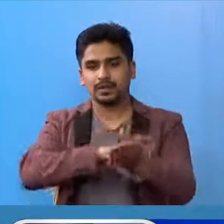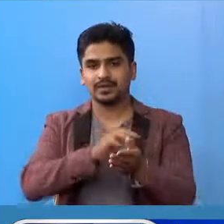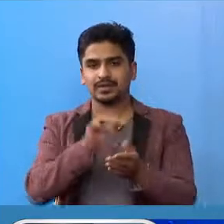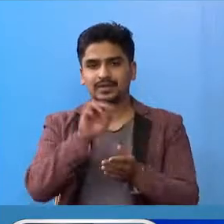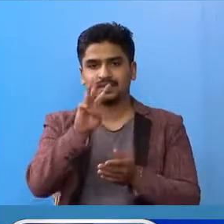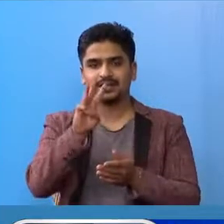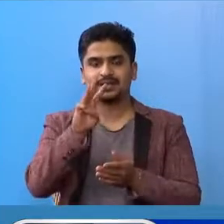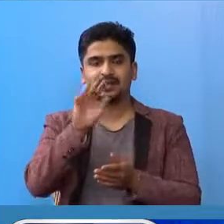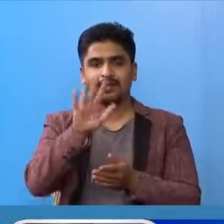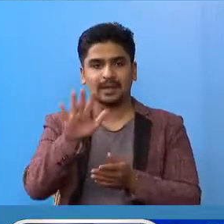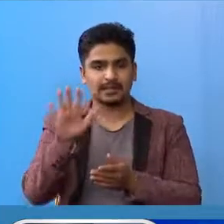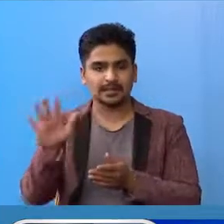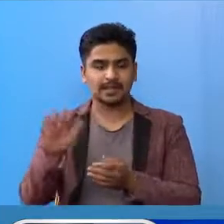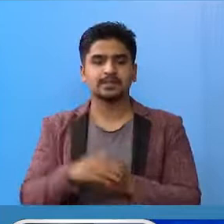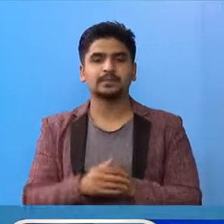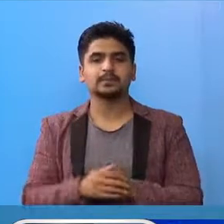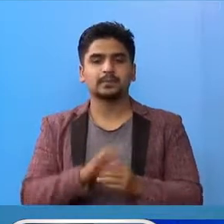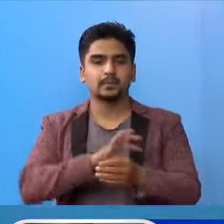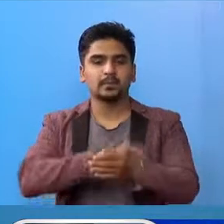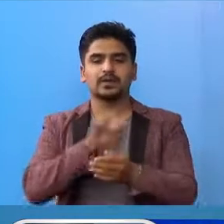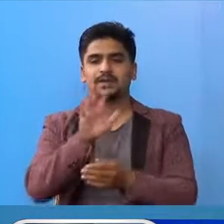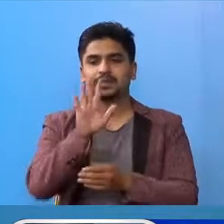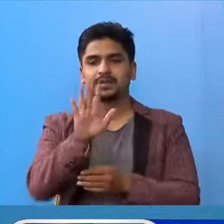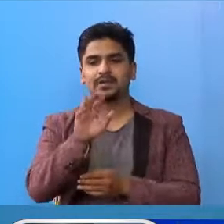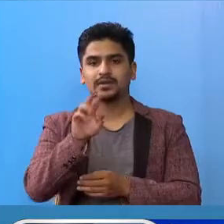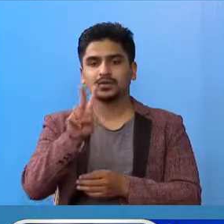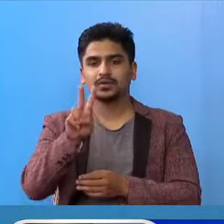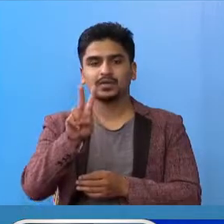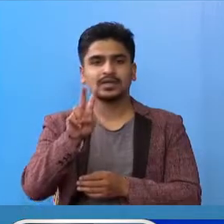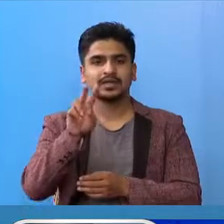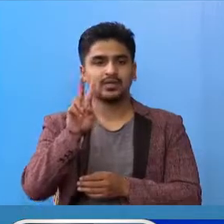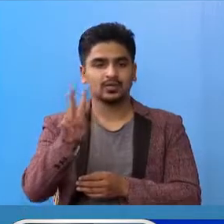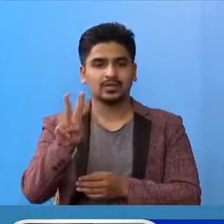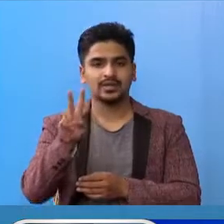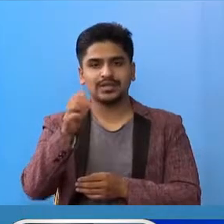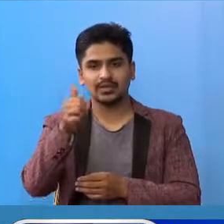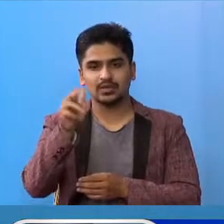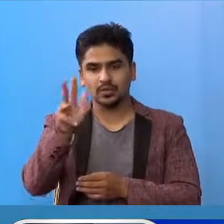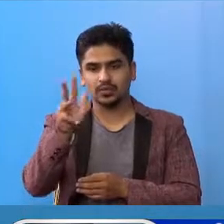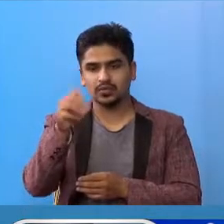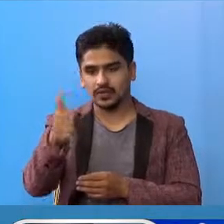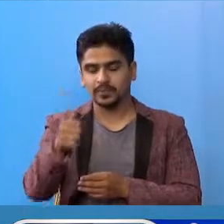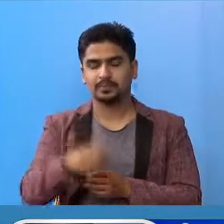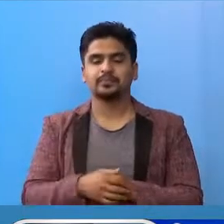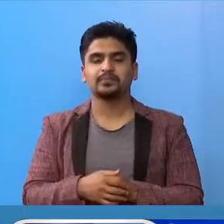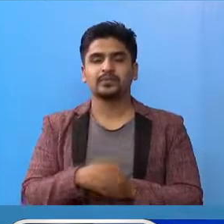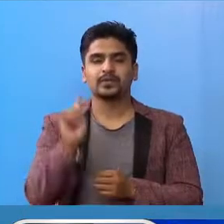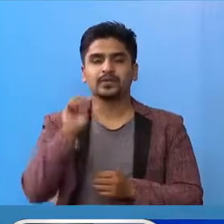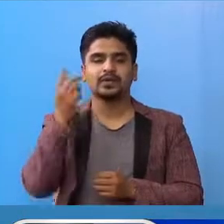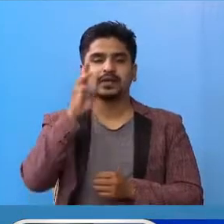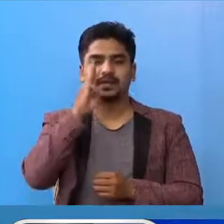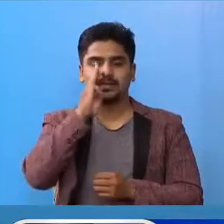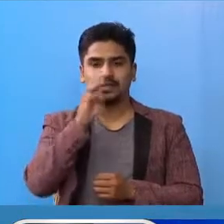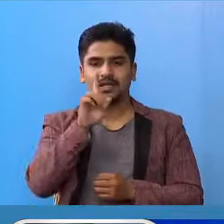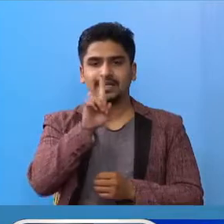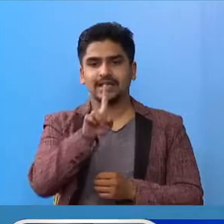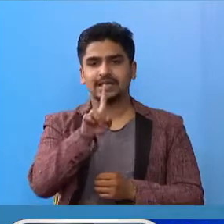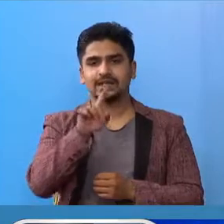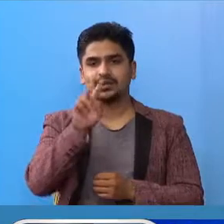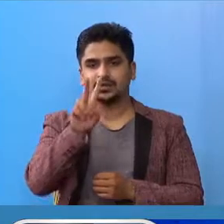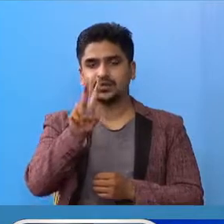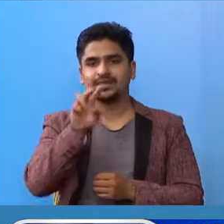बाट 3,55 जना, प्रदेश बाट 2,296 जना, करणाली प्रदेश बाट 1